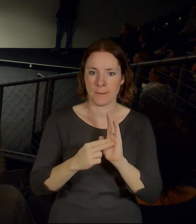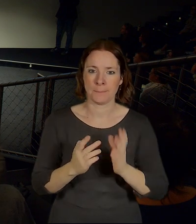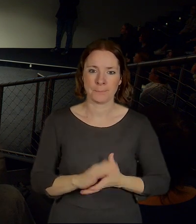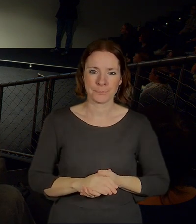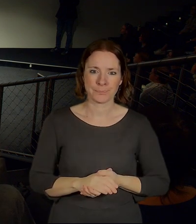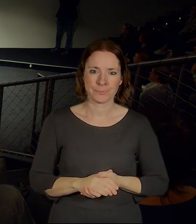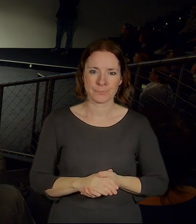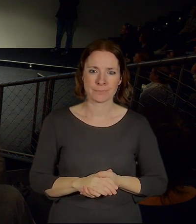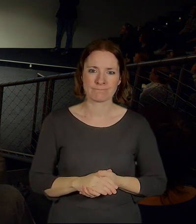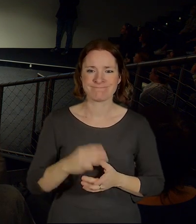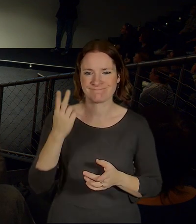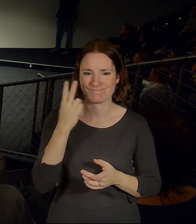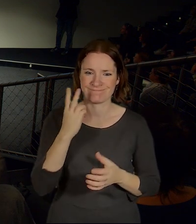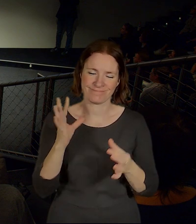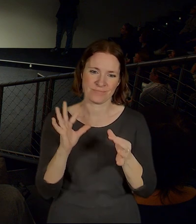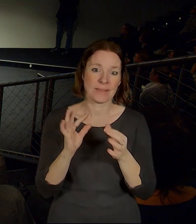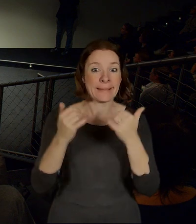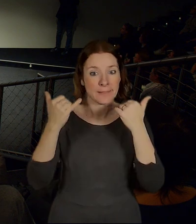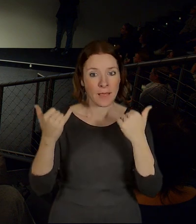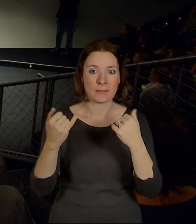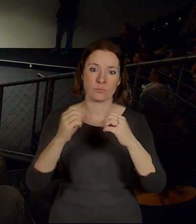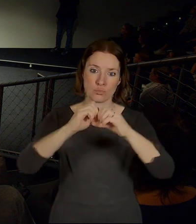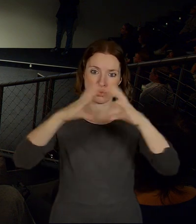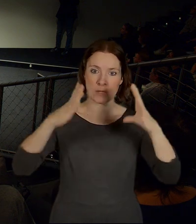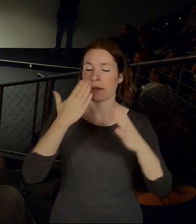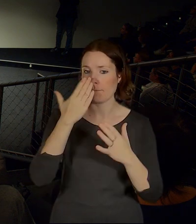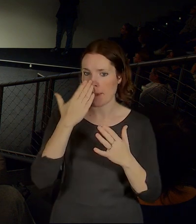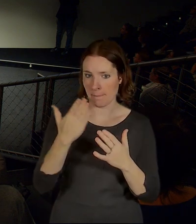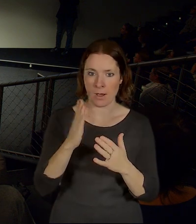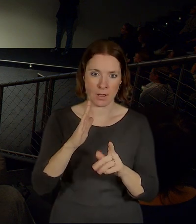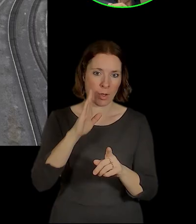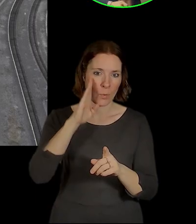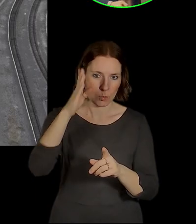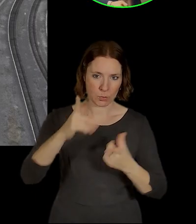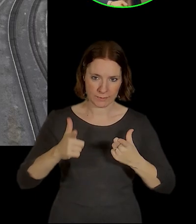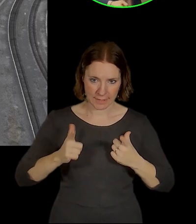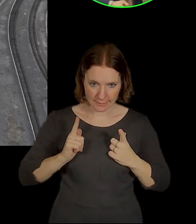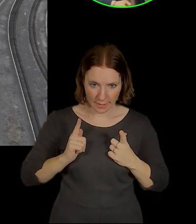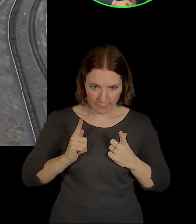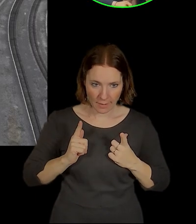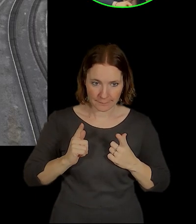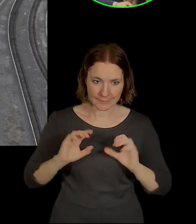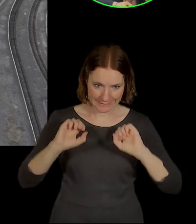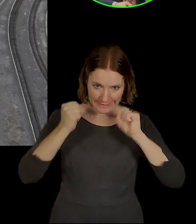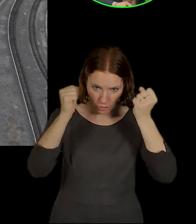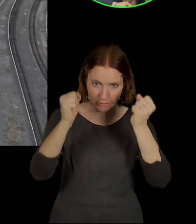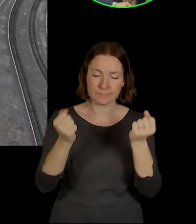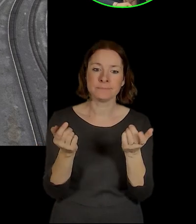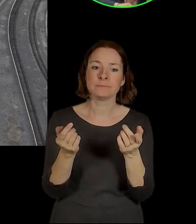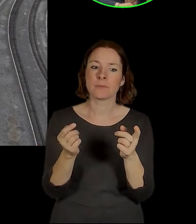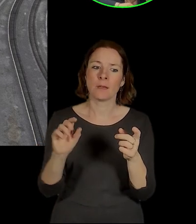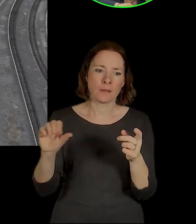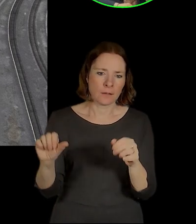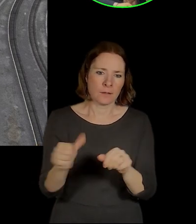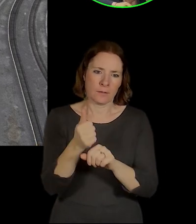návaznosti na ten územní rozvoj. Tady je teda vizualizace toho, jak by měla vypadat ta stanice, potažmo k ní ten P